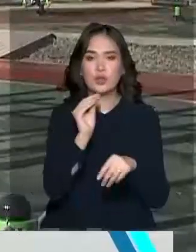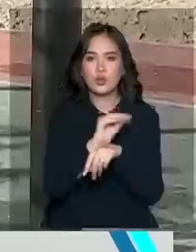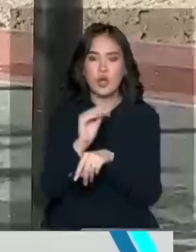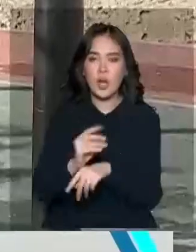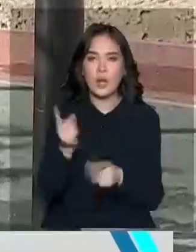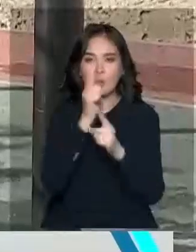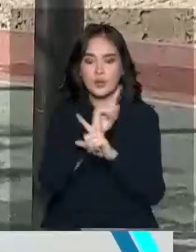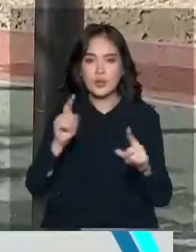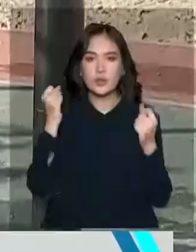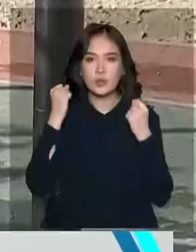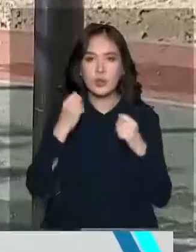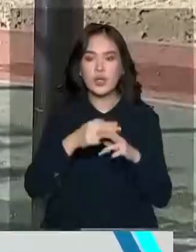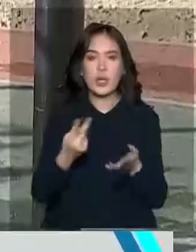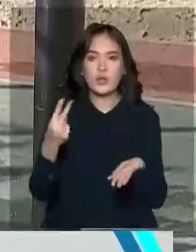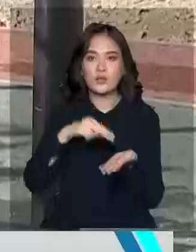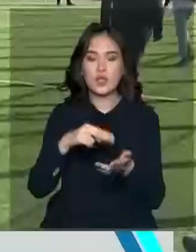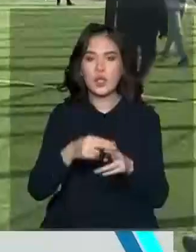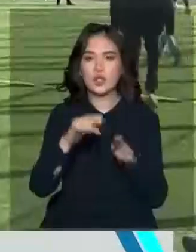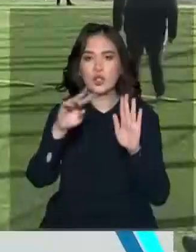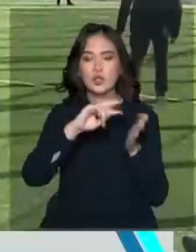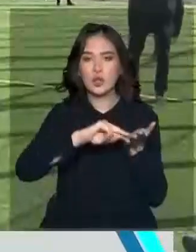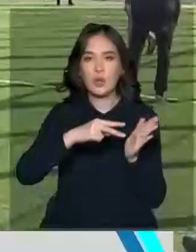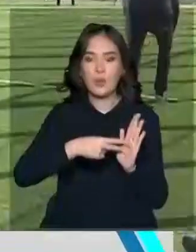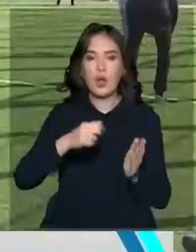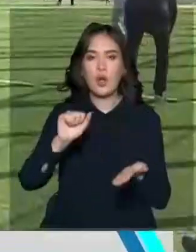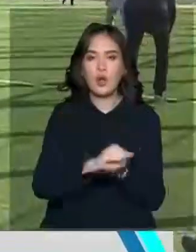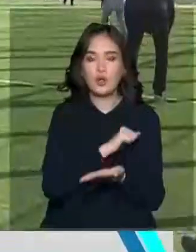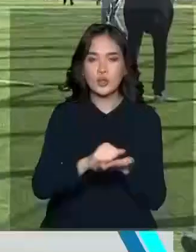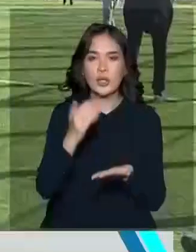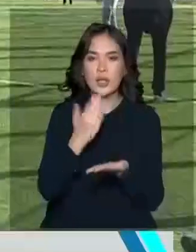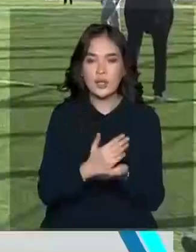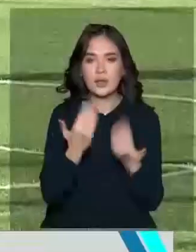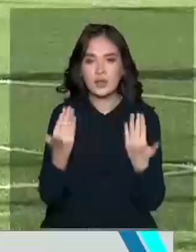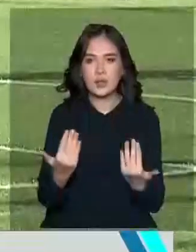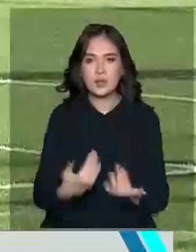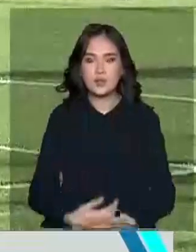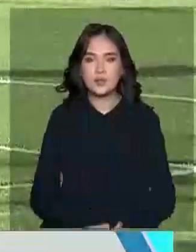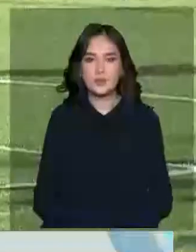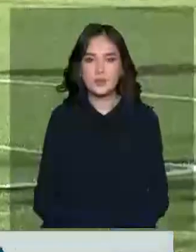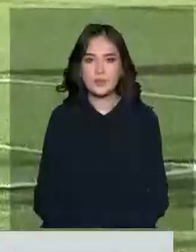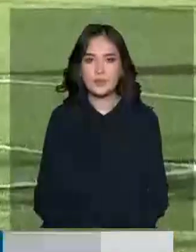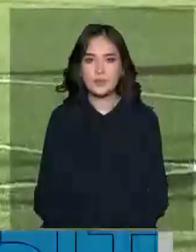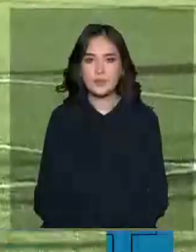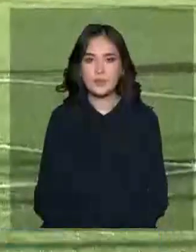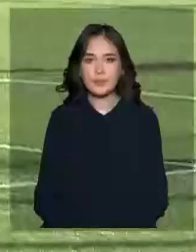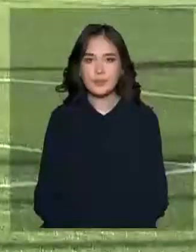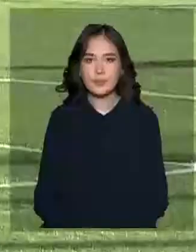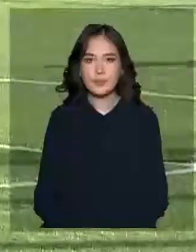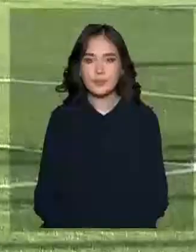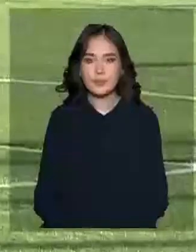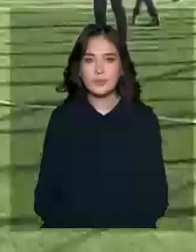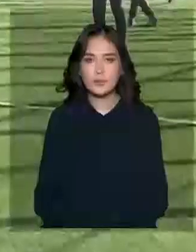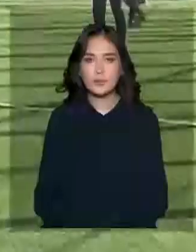үлгідегі спортны саны тұрғызу мақсатында жұбалық сметалық құжаттар жасалып жатыр. Айынбалты байғызы берік сұлтаныф, жаңа уақыт ақтаудан.